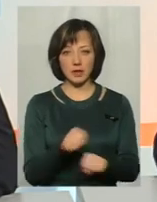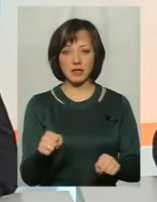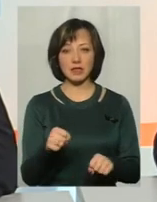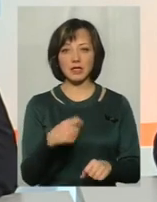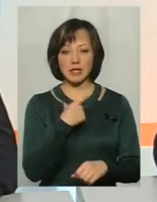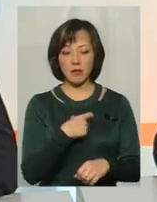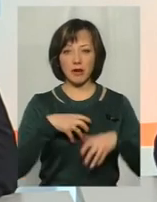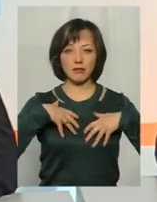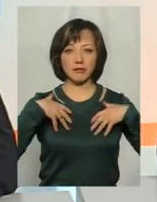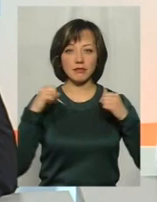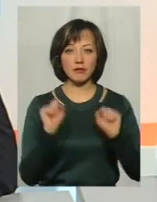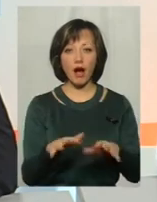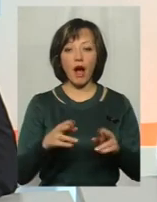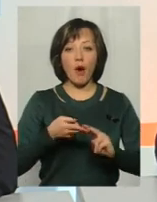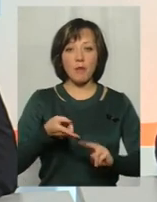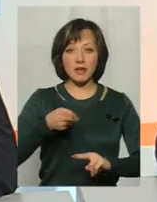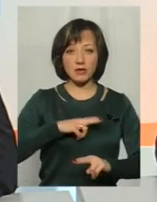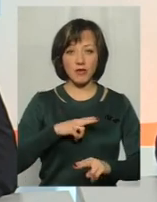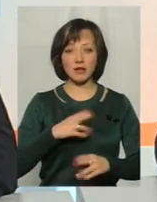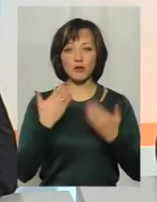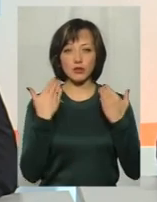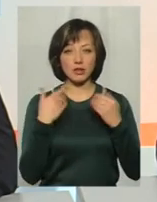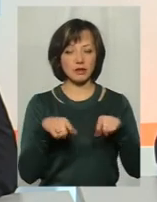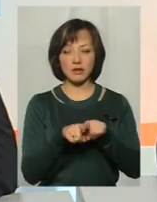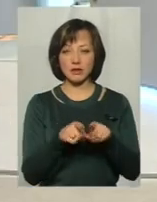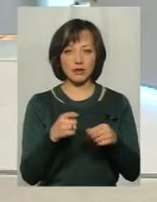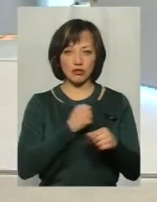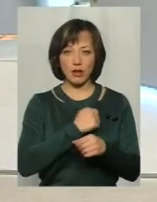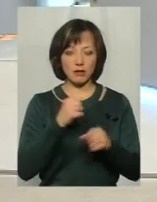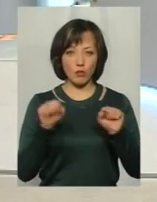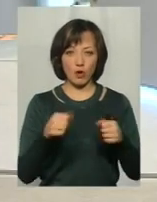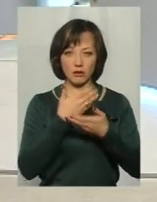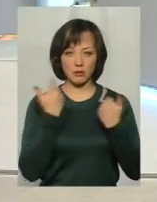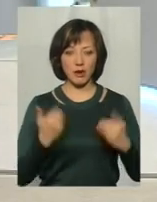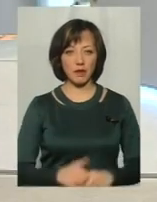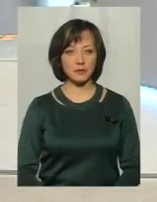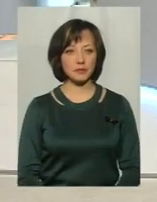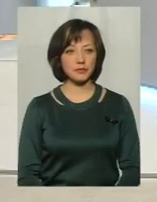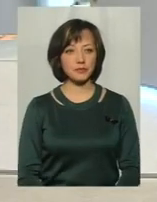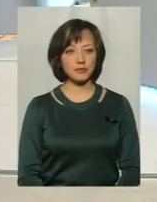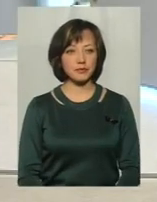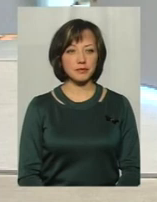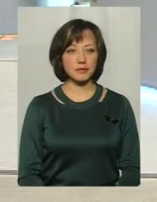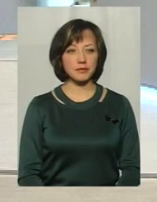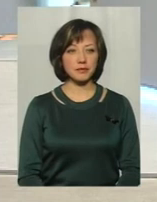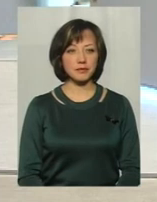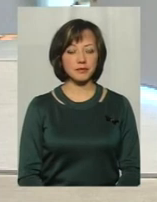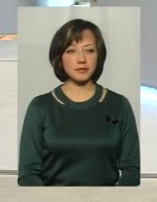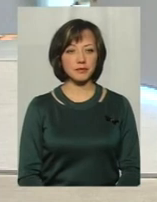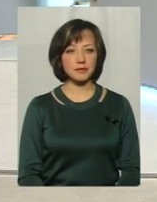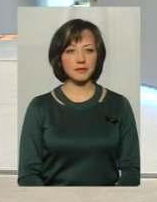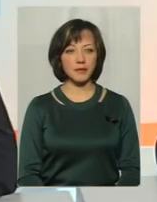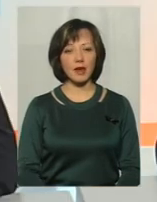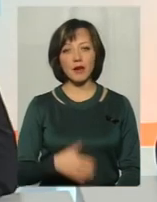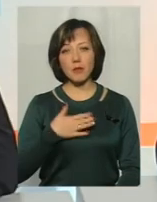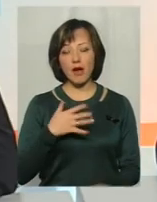себе витрачають, а як це компенсувати, як відпочити, в них теж, на жаль, змоги немає. А формула, все ж таки, як виховати